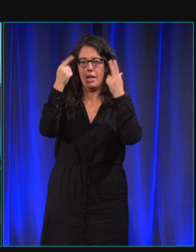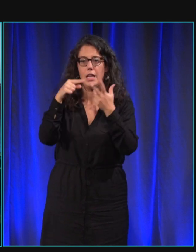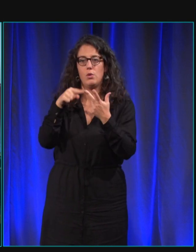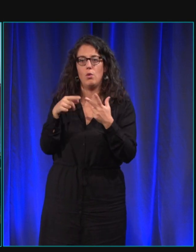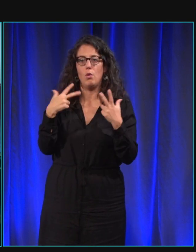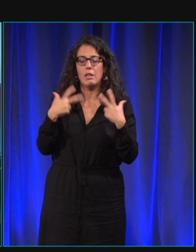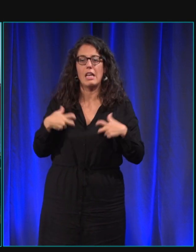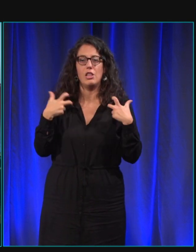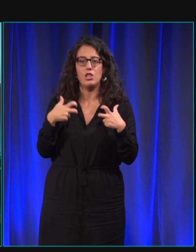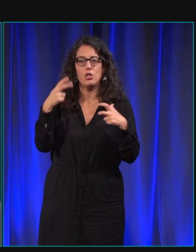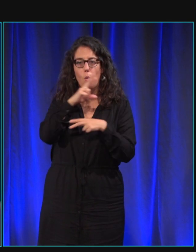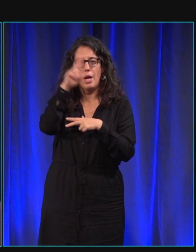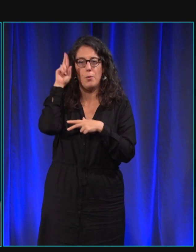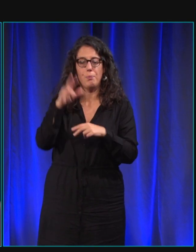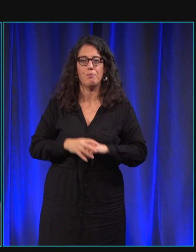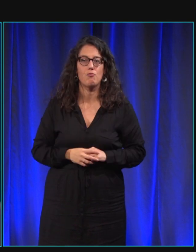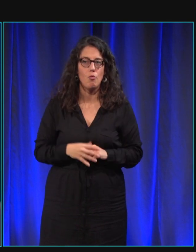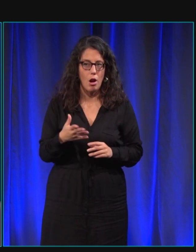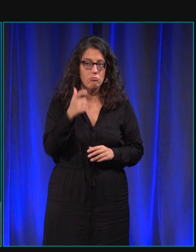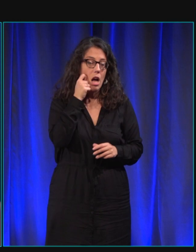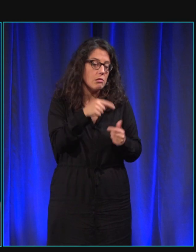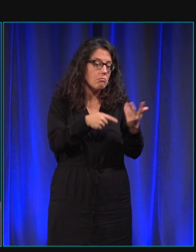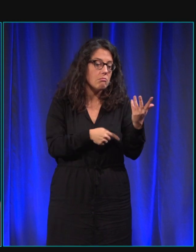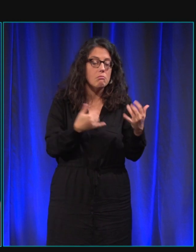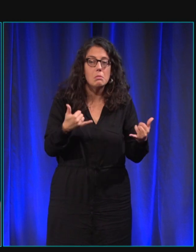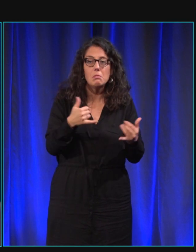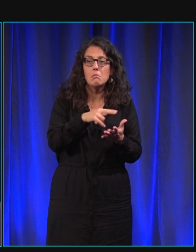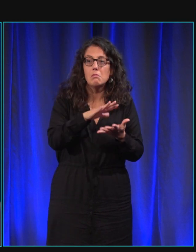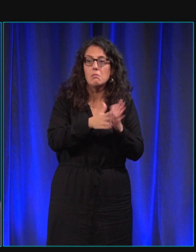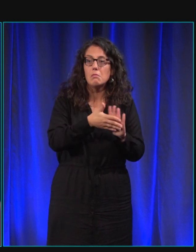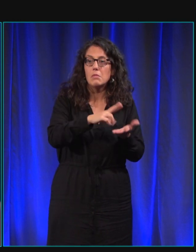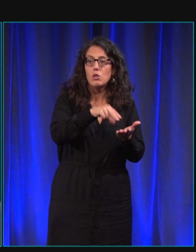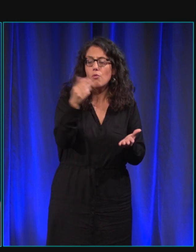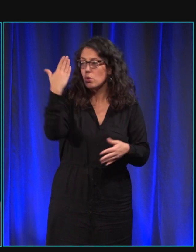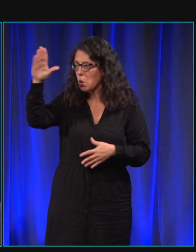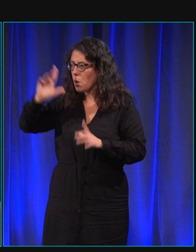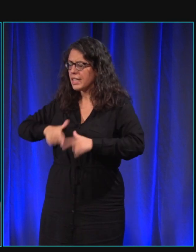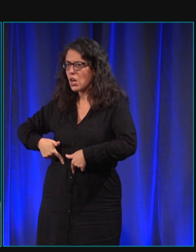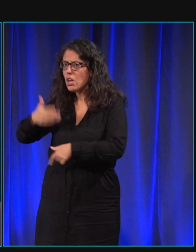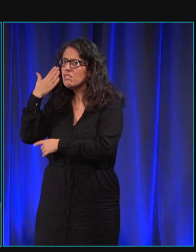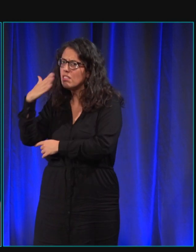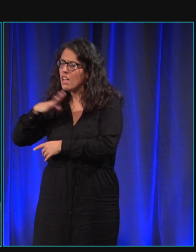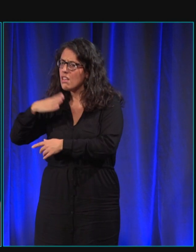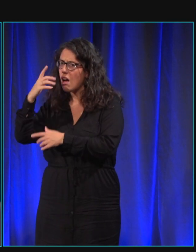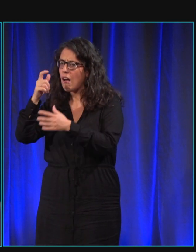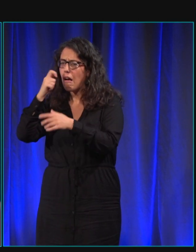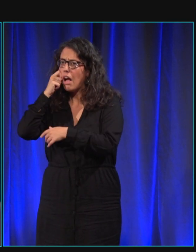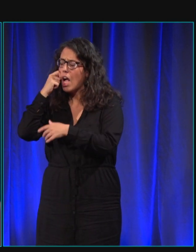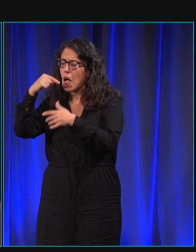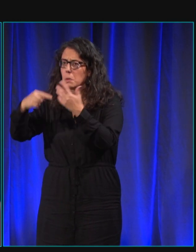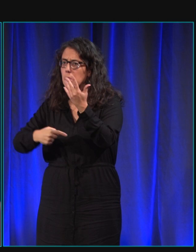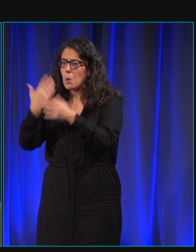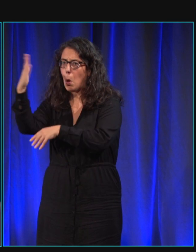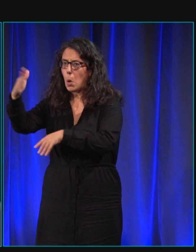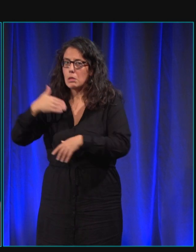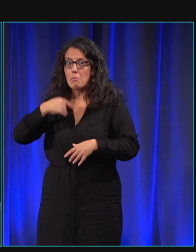nous avons à l'école d'Ile-de-France et dans d'autres écoles je sais qu'il a d'autres races mais là je